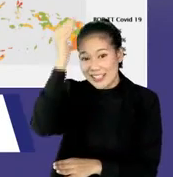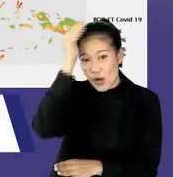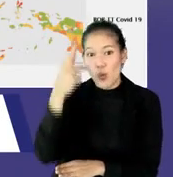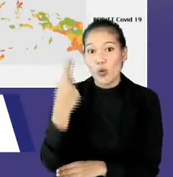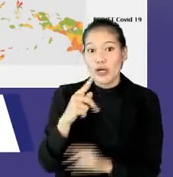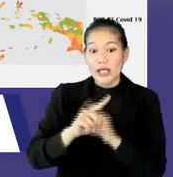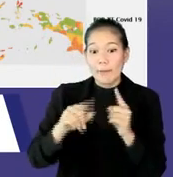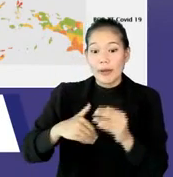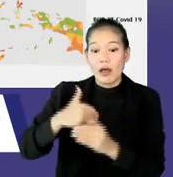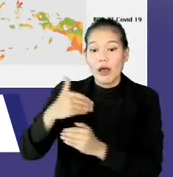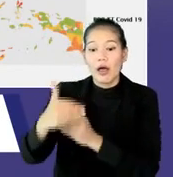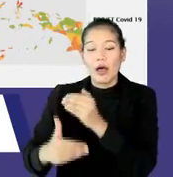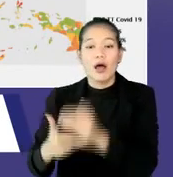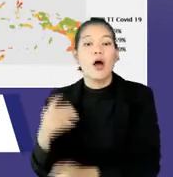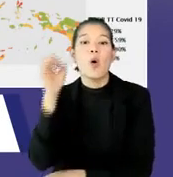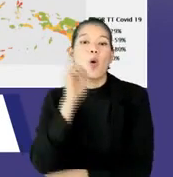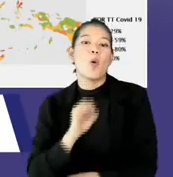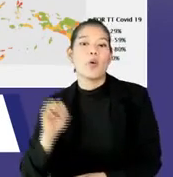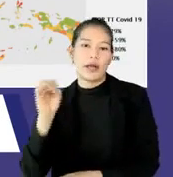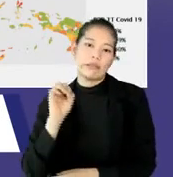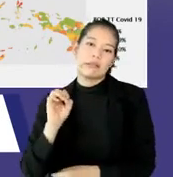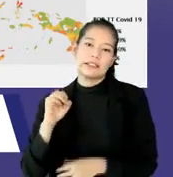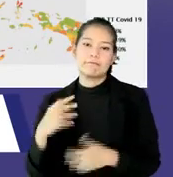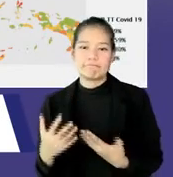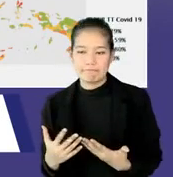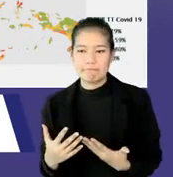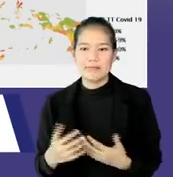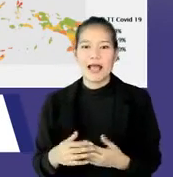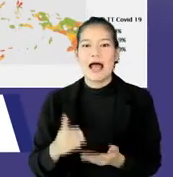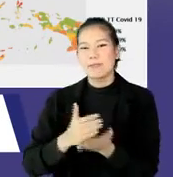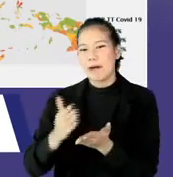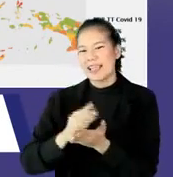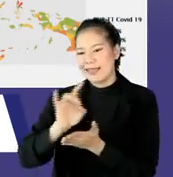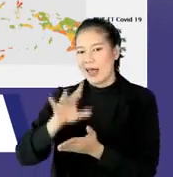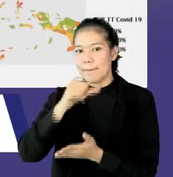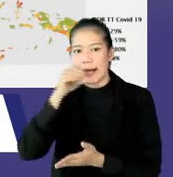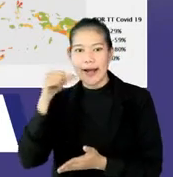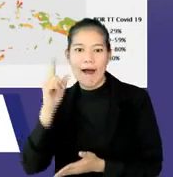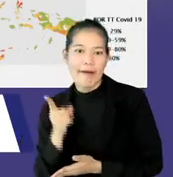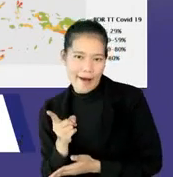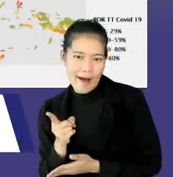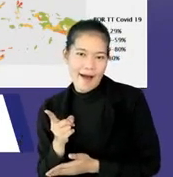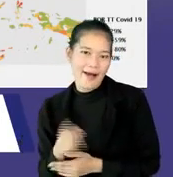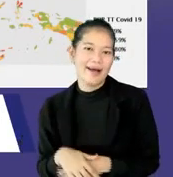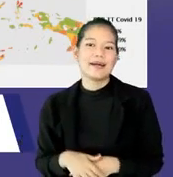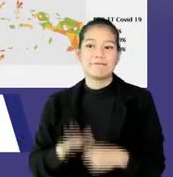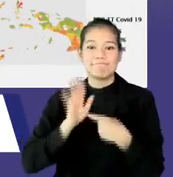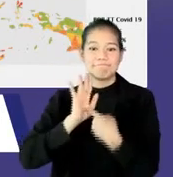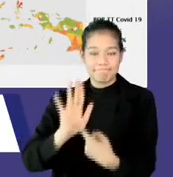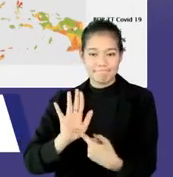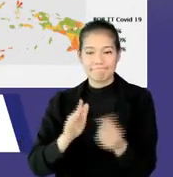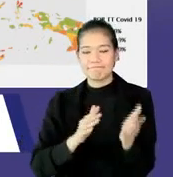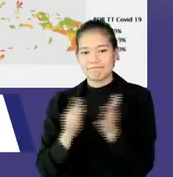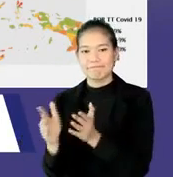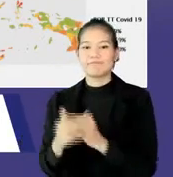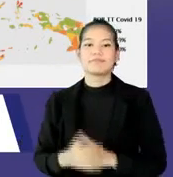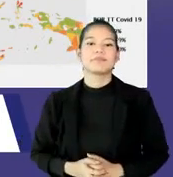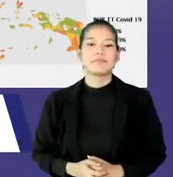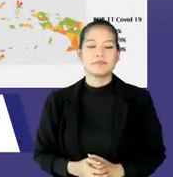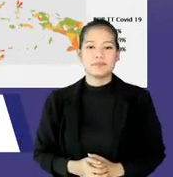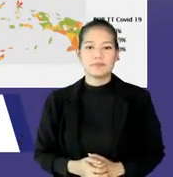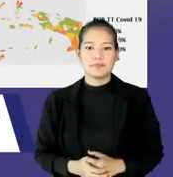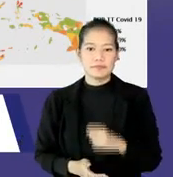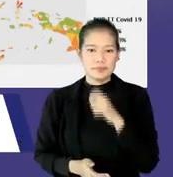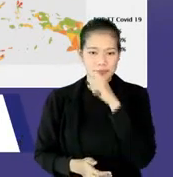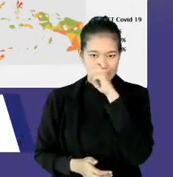kuning, sekarang bergerak menjadi oranye misalnya. Ada juga sebagian yang merah. Nah ini akan kita kasih lihat di slide berikutnya lagi,